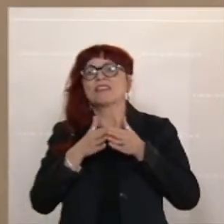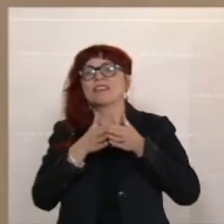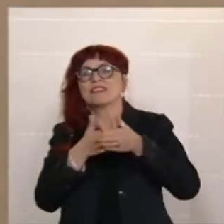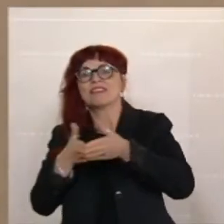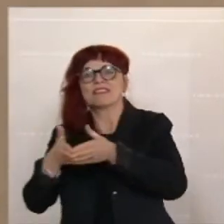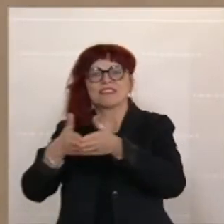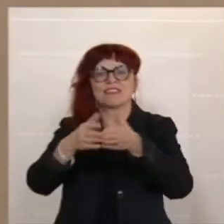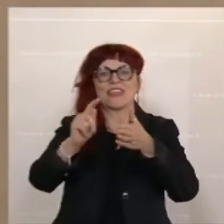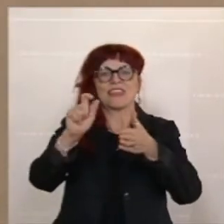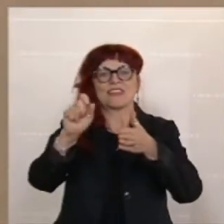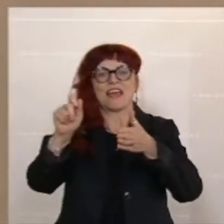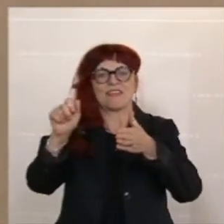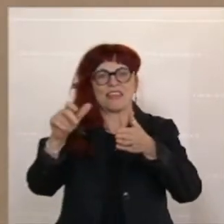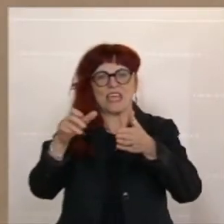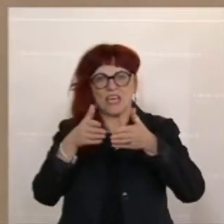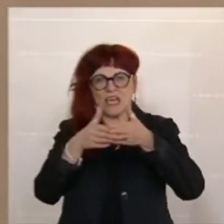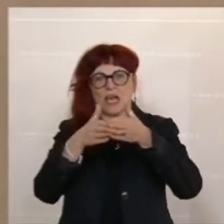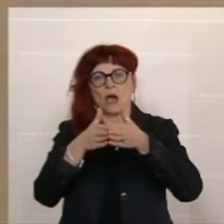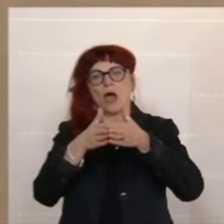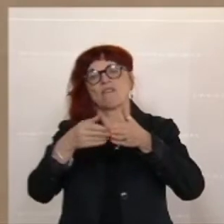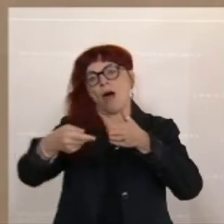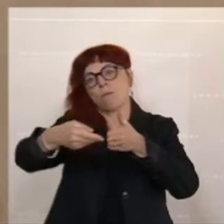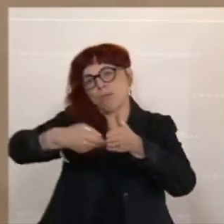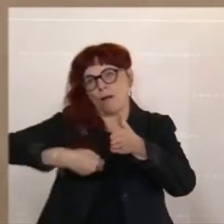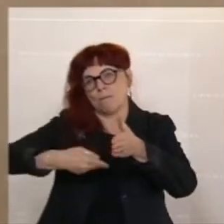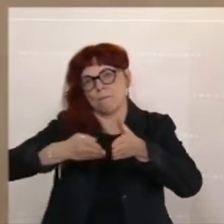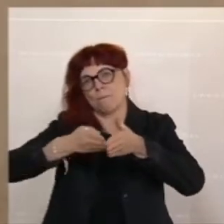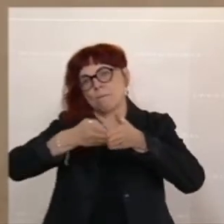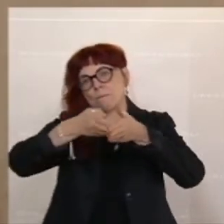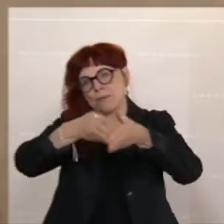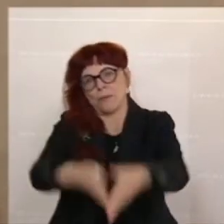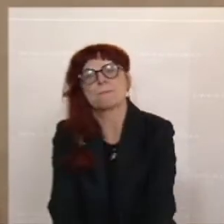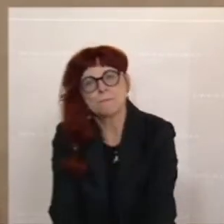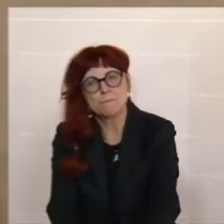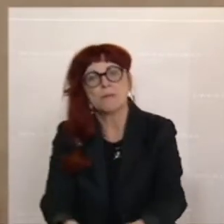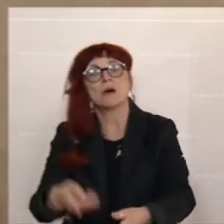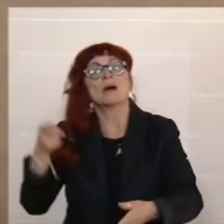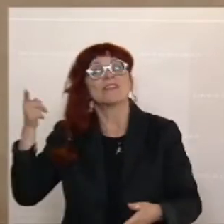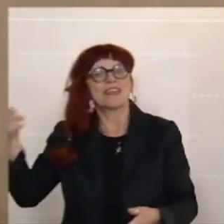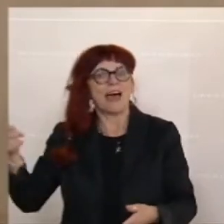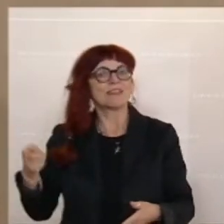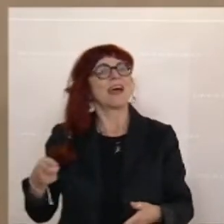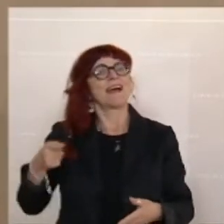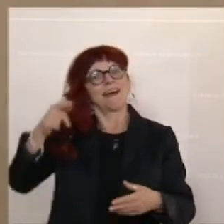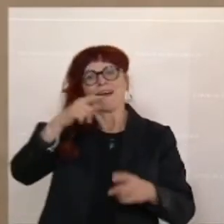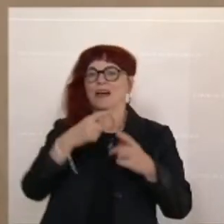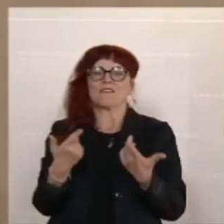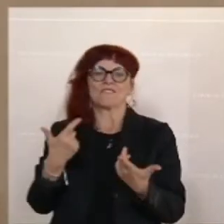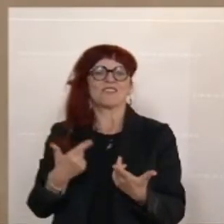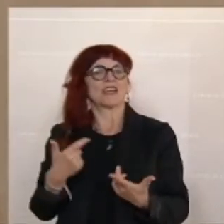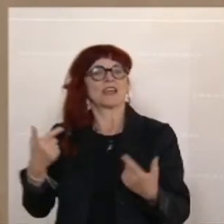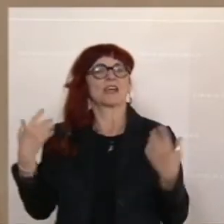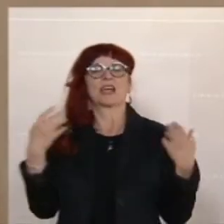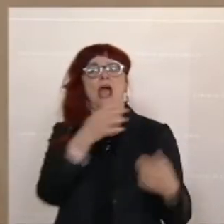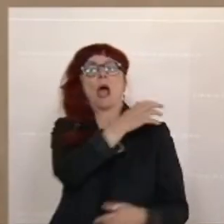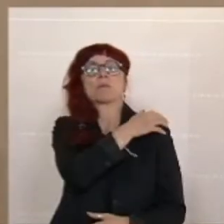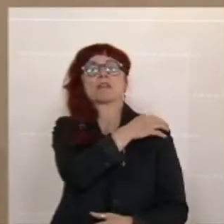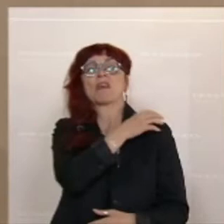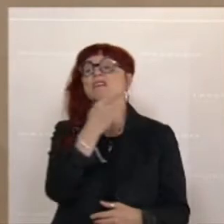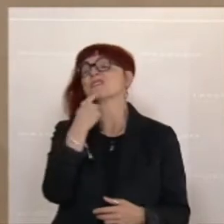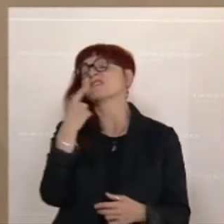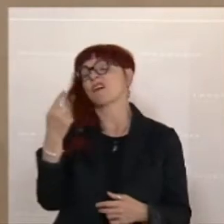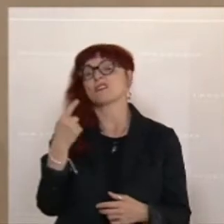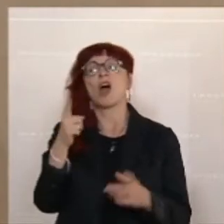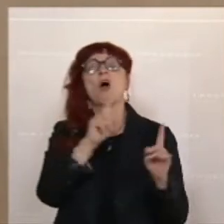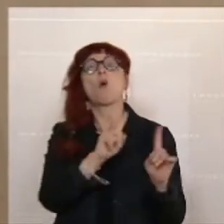Orchester spielen. Und an das erinnert mich die Situation. Wir beobachten das Problem.